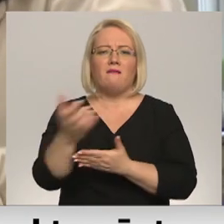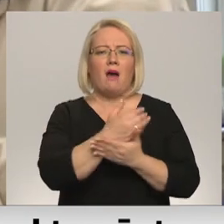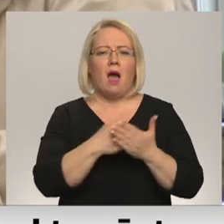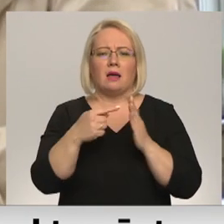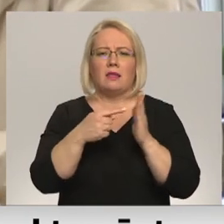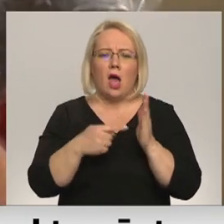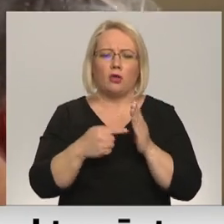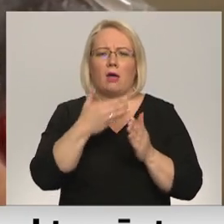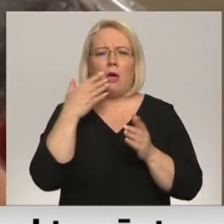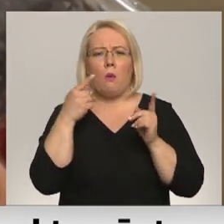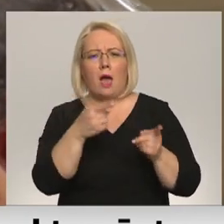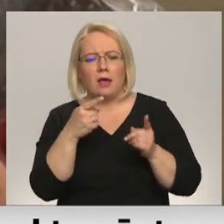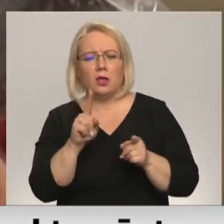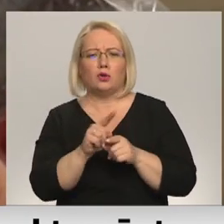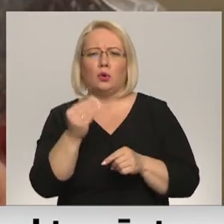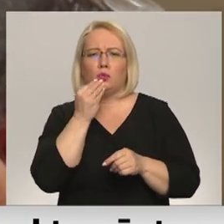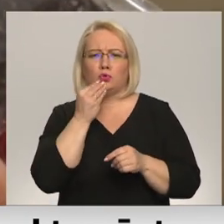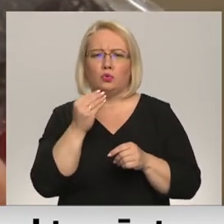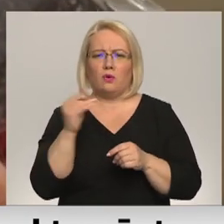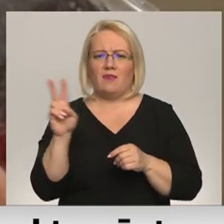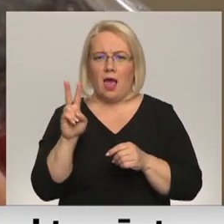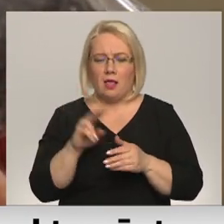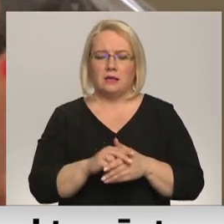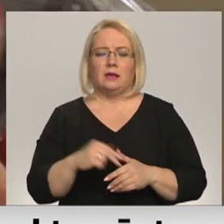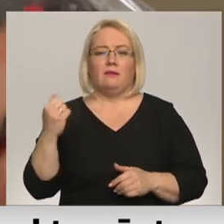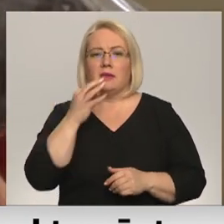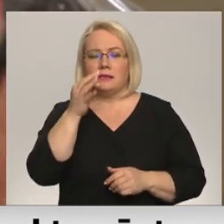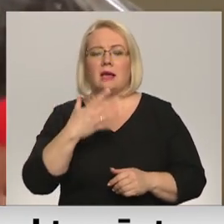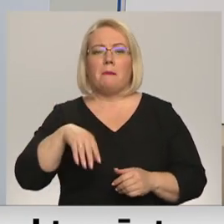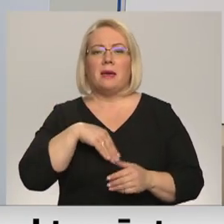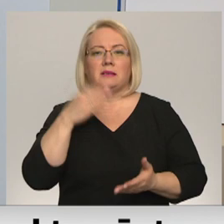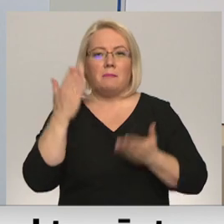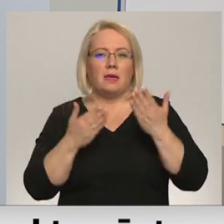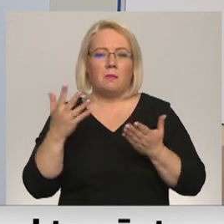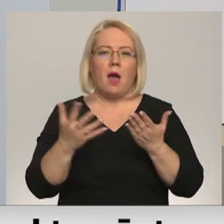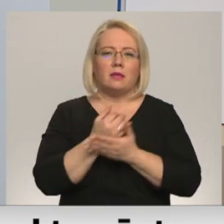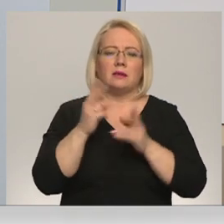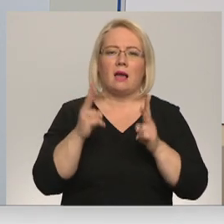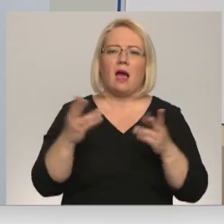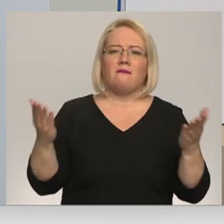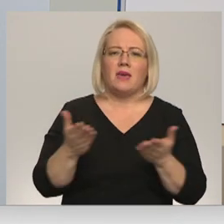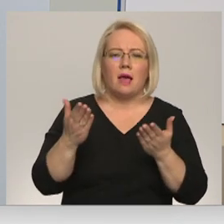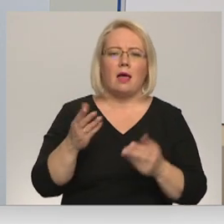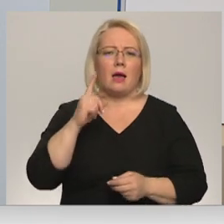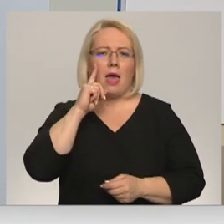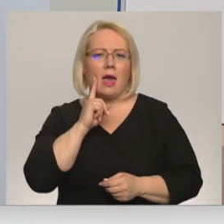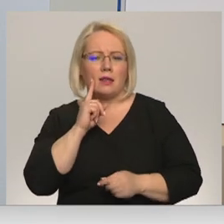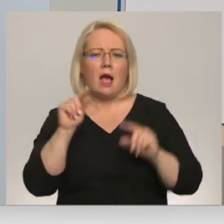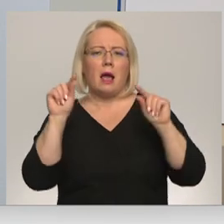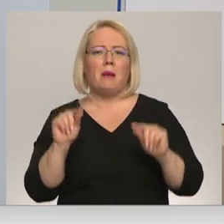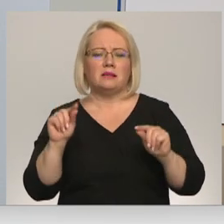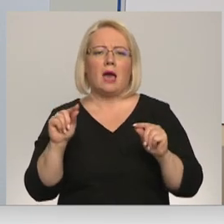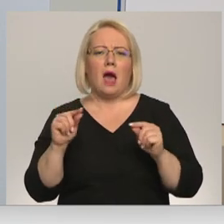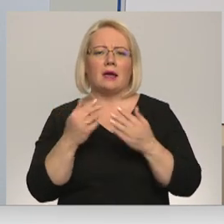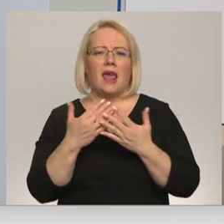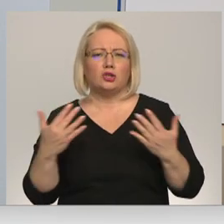nekaitīgumu un uzturvielām. Mēs mēģinām atrast, kā vieglāk, ērtāk, labāk un ar mazāk resursiem